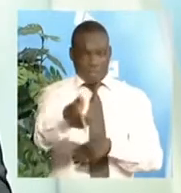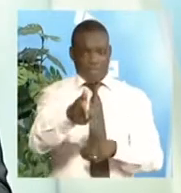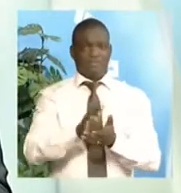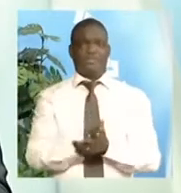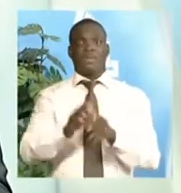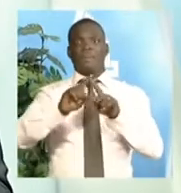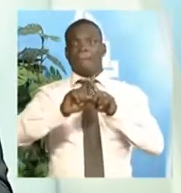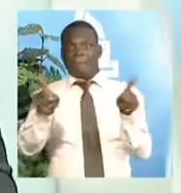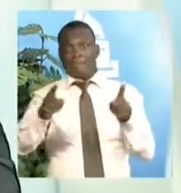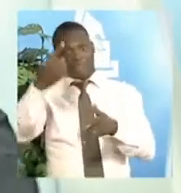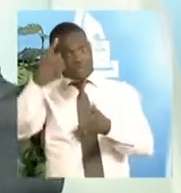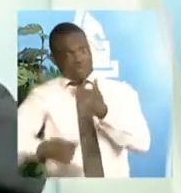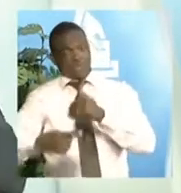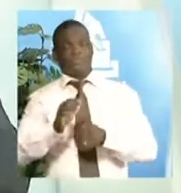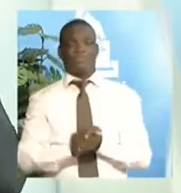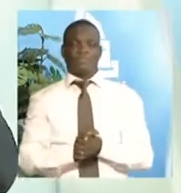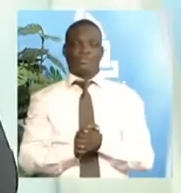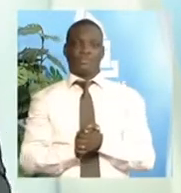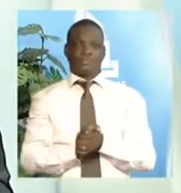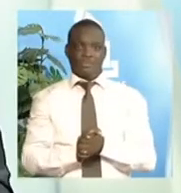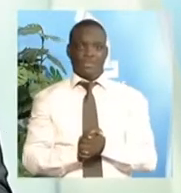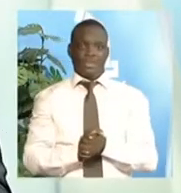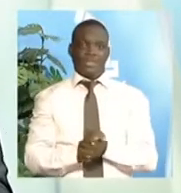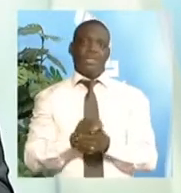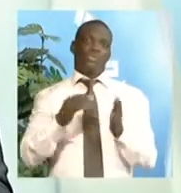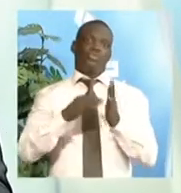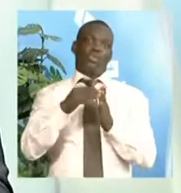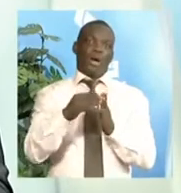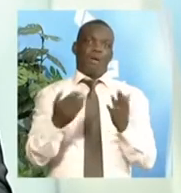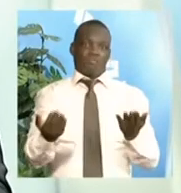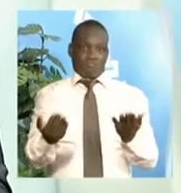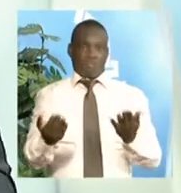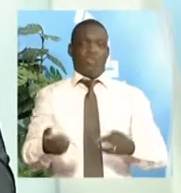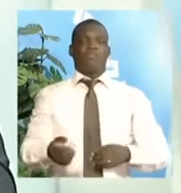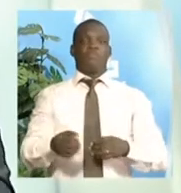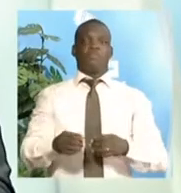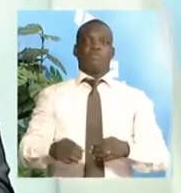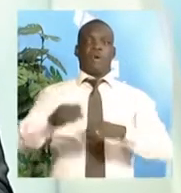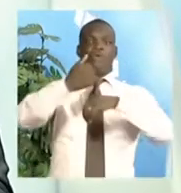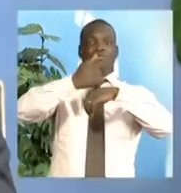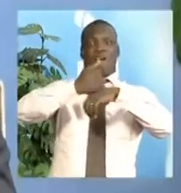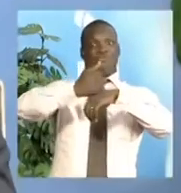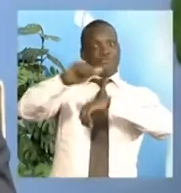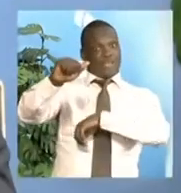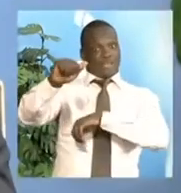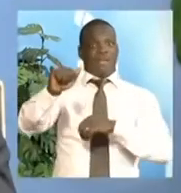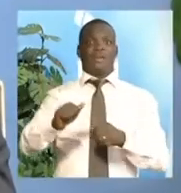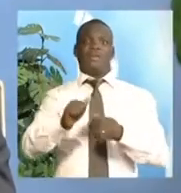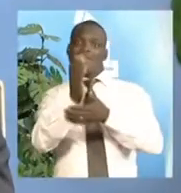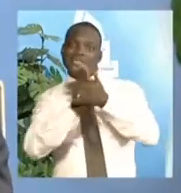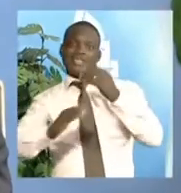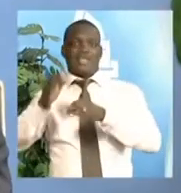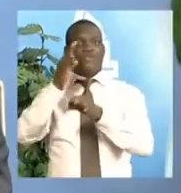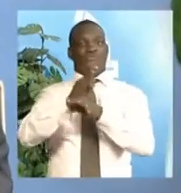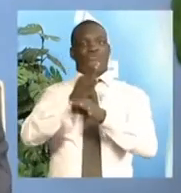il se trouve qu'à l'occasion de l'exécution de sa mission, la Commission électorale affecte certains fonctionnaires